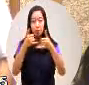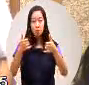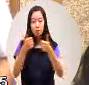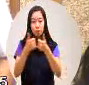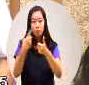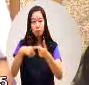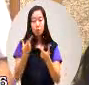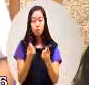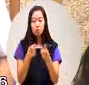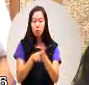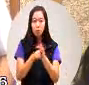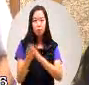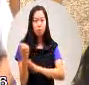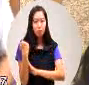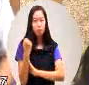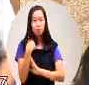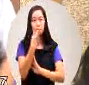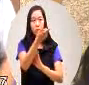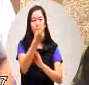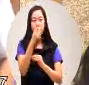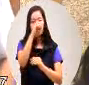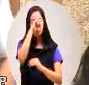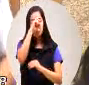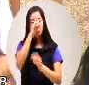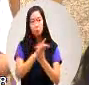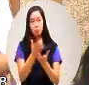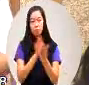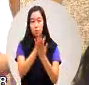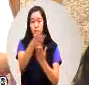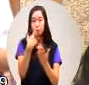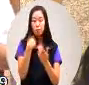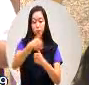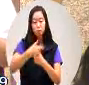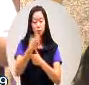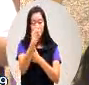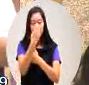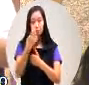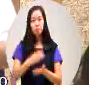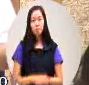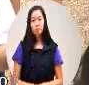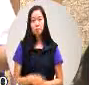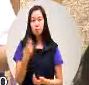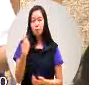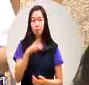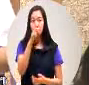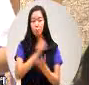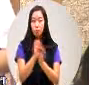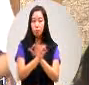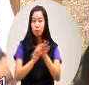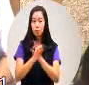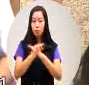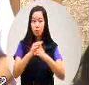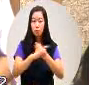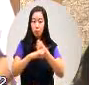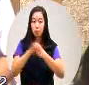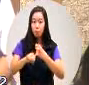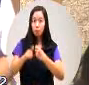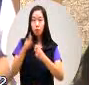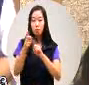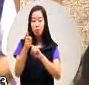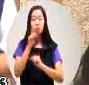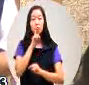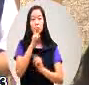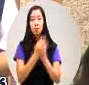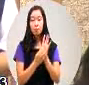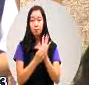做努力了那我也希望说议员未来也不断地给我们督促因为有一个经济学者他这么讲就马凯他说